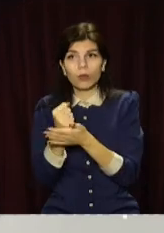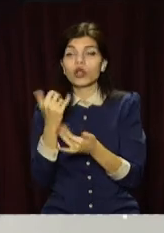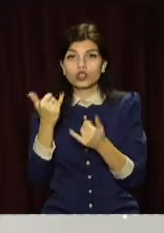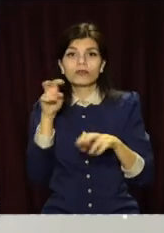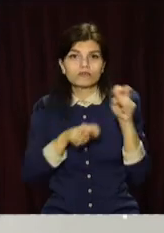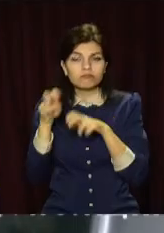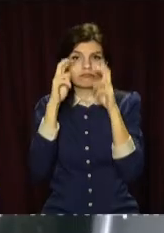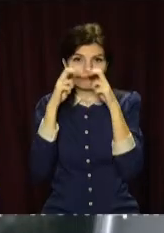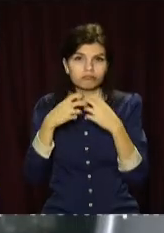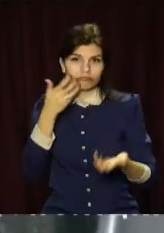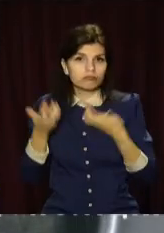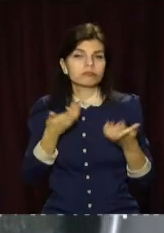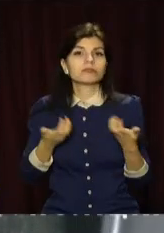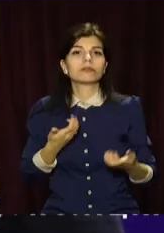обшуки.